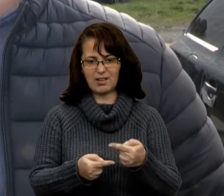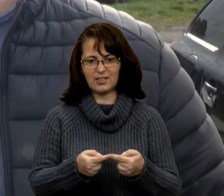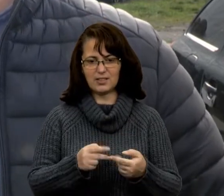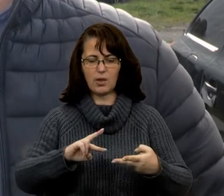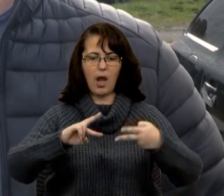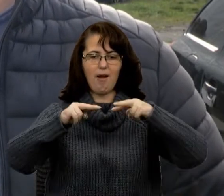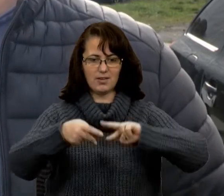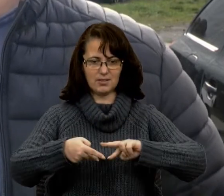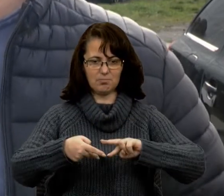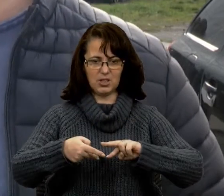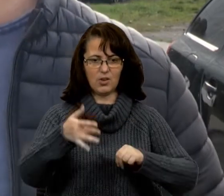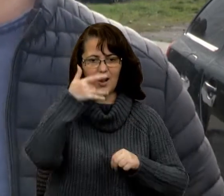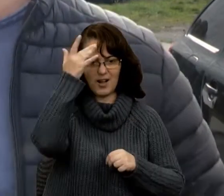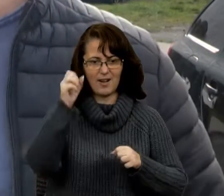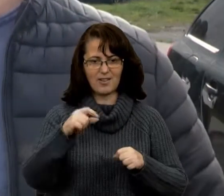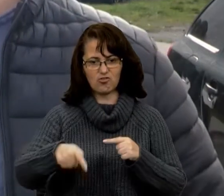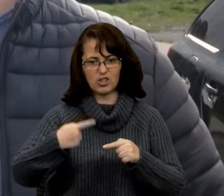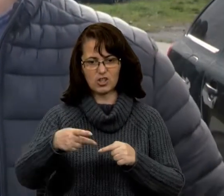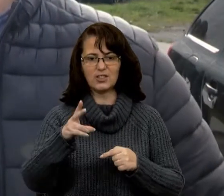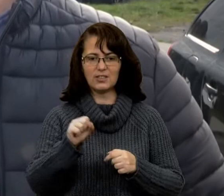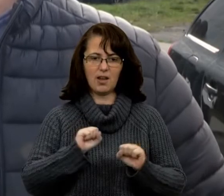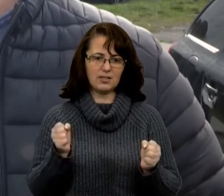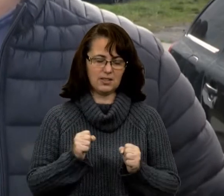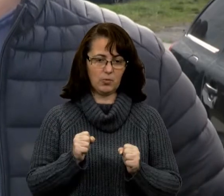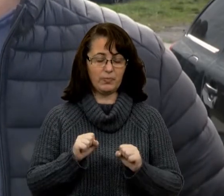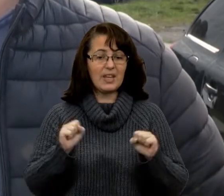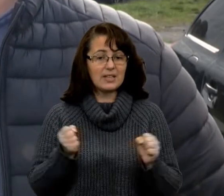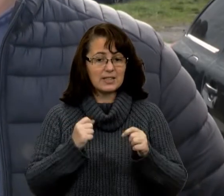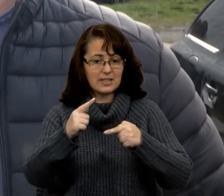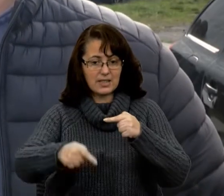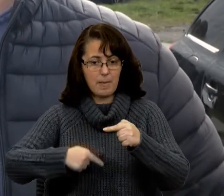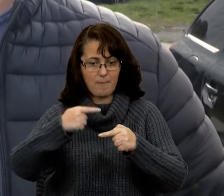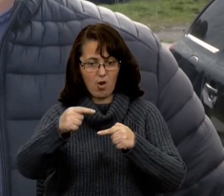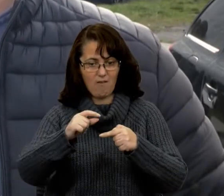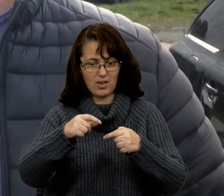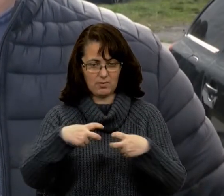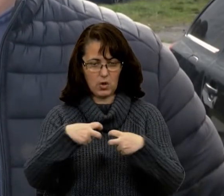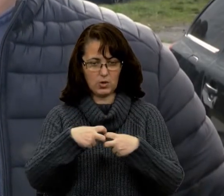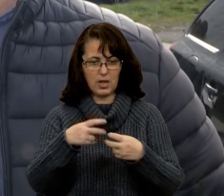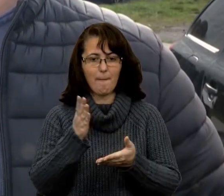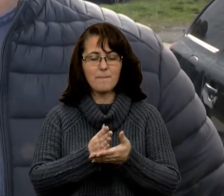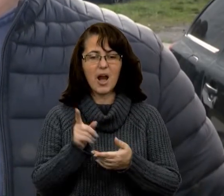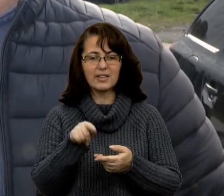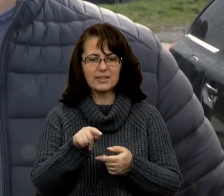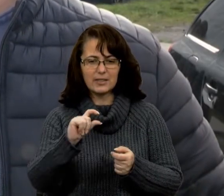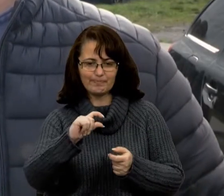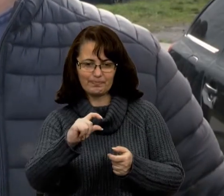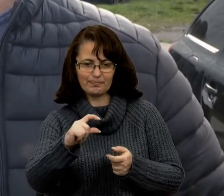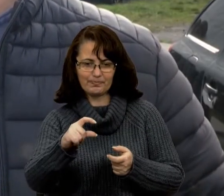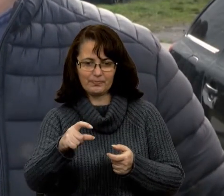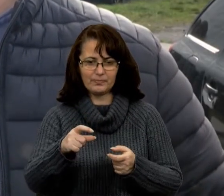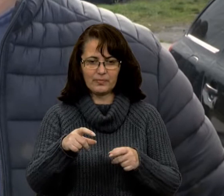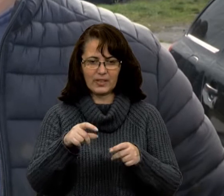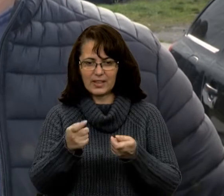змінювати літні шини на зимові. Зимовий протектор, він має саме оці блоки, вони ще мають такі